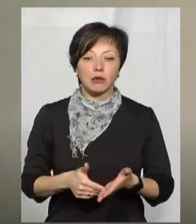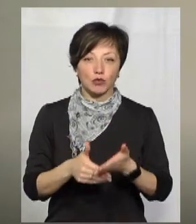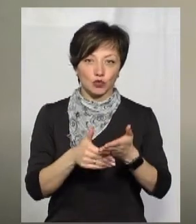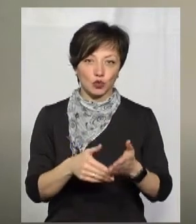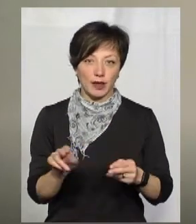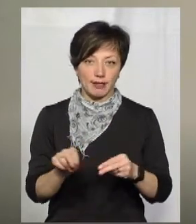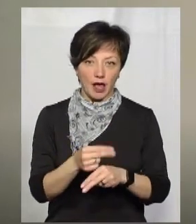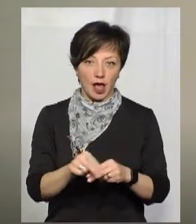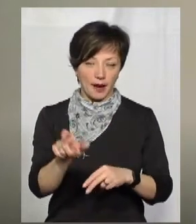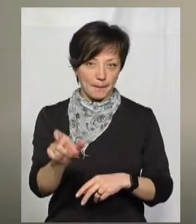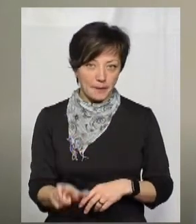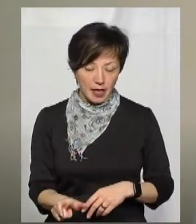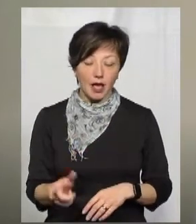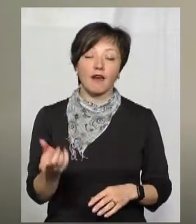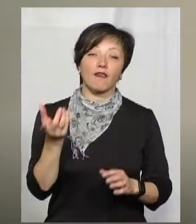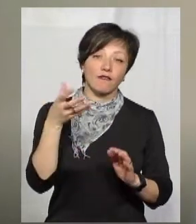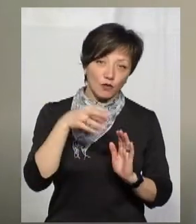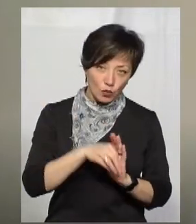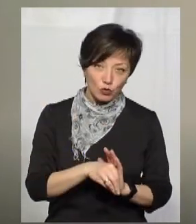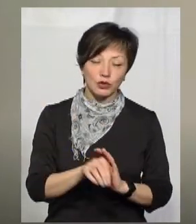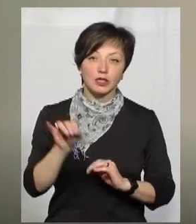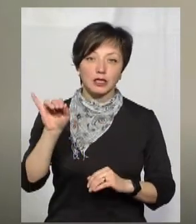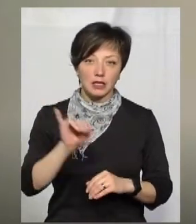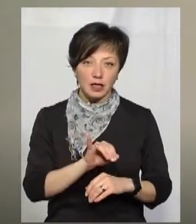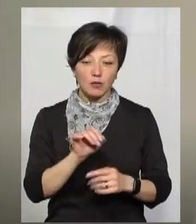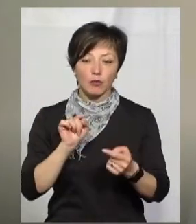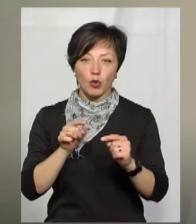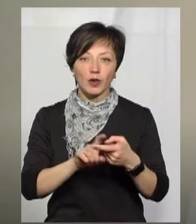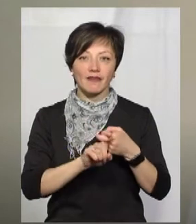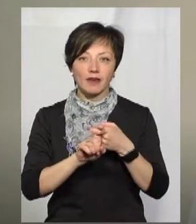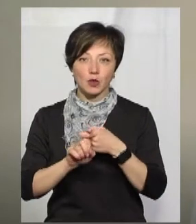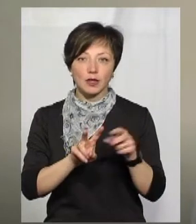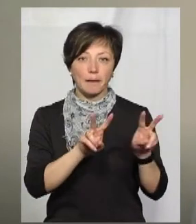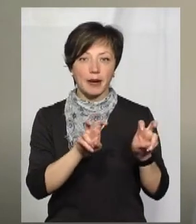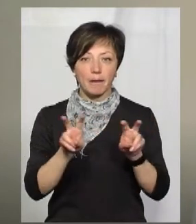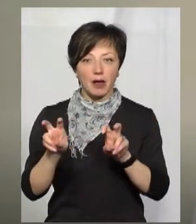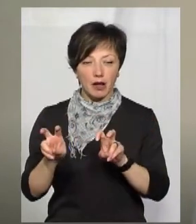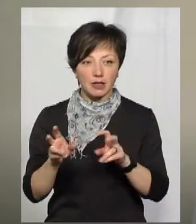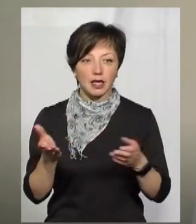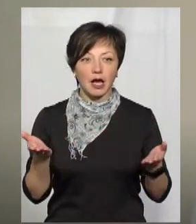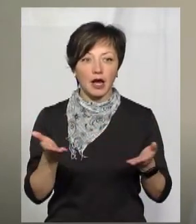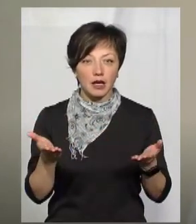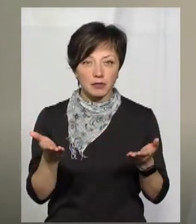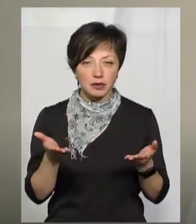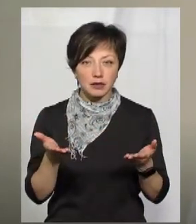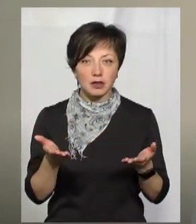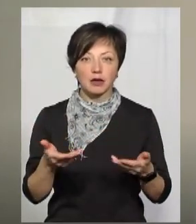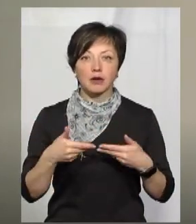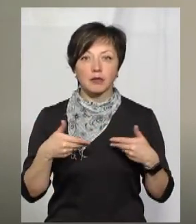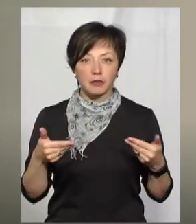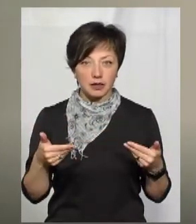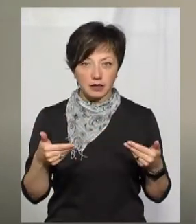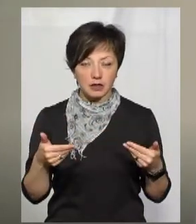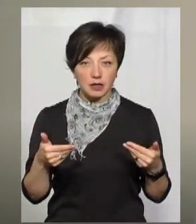терапія. І, в тому числі, противірусні препарати, які ми